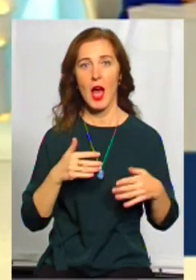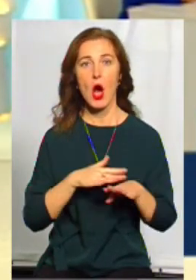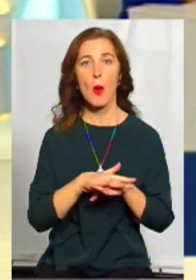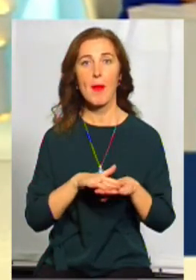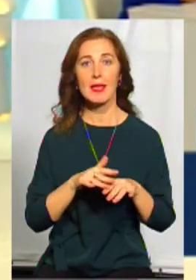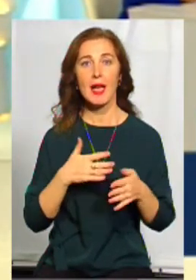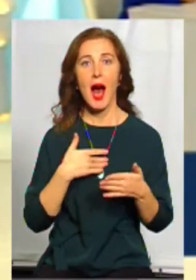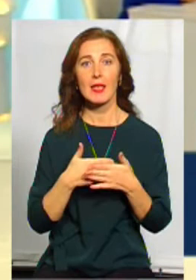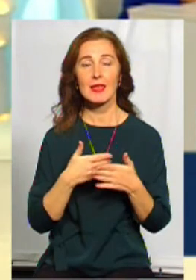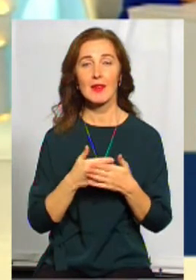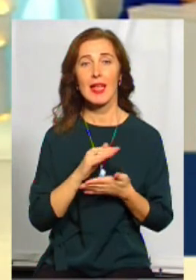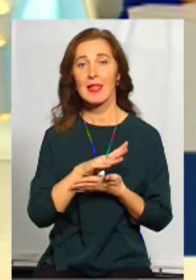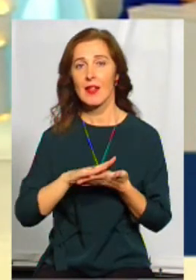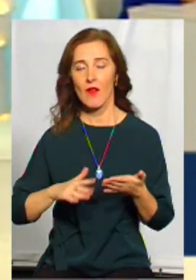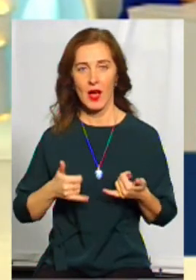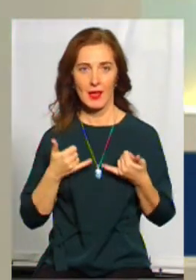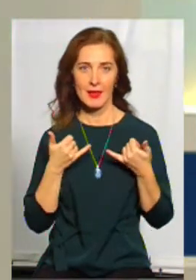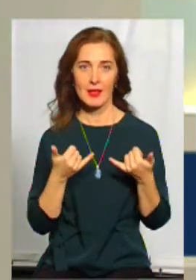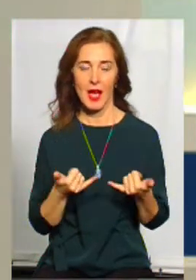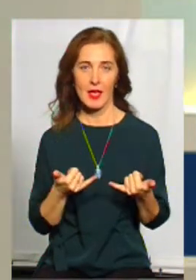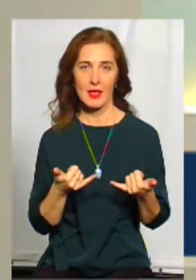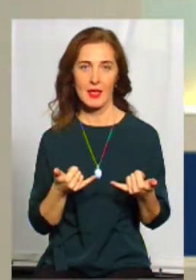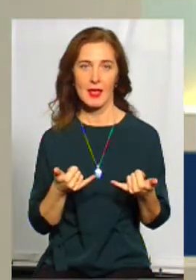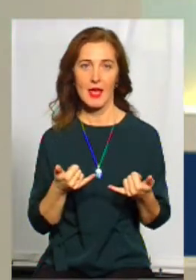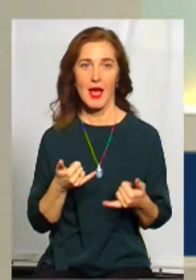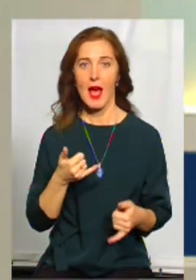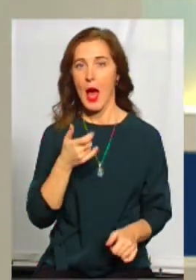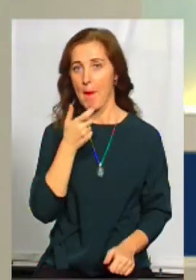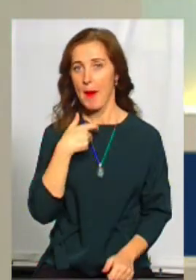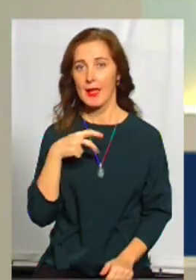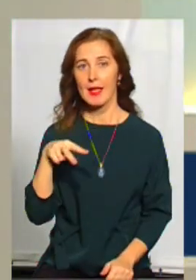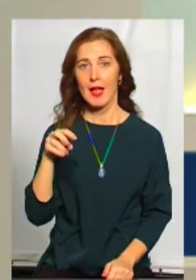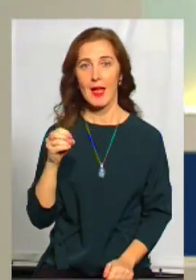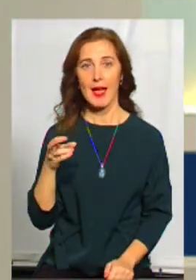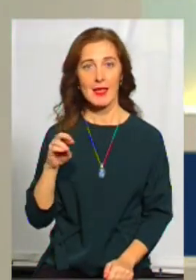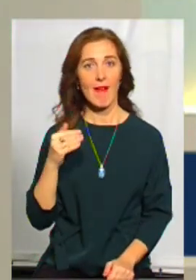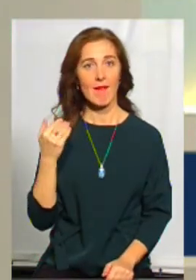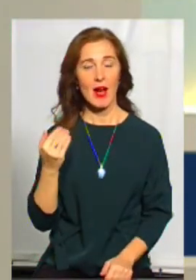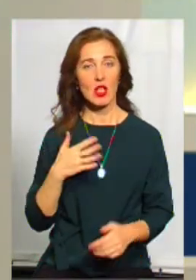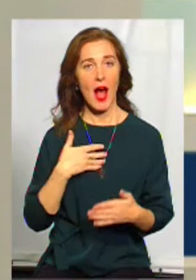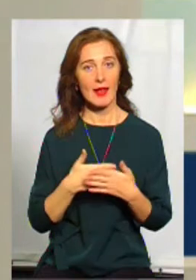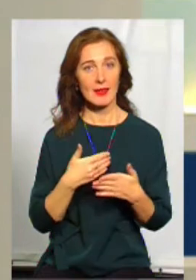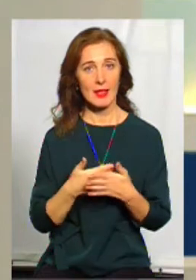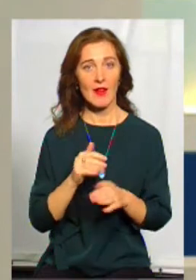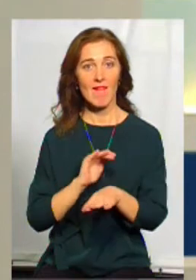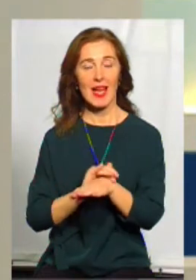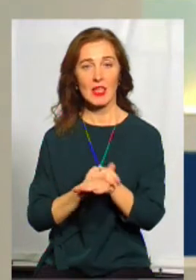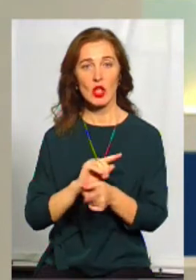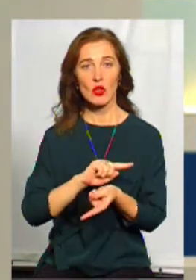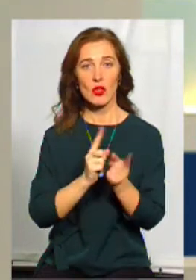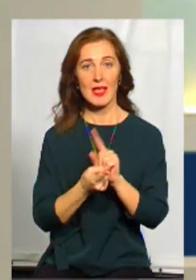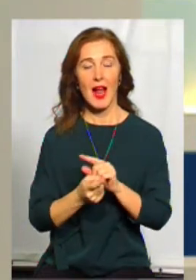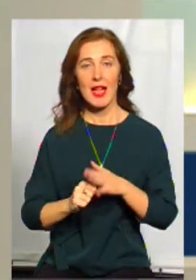активність, вона триває і зараз. Пані Лесю, ваша активність фактично стала трампліном